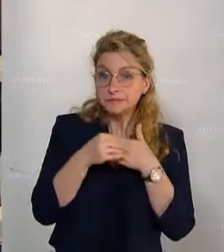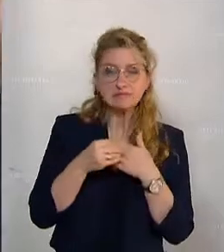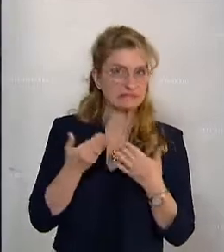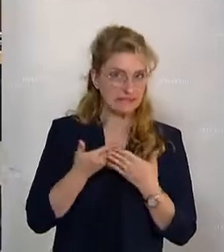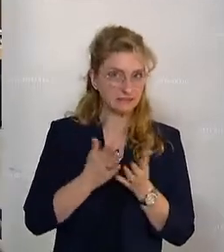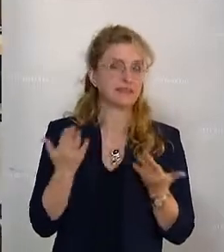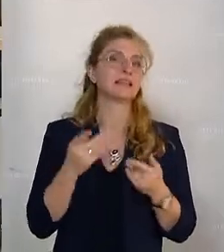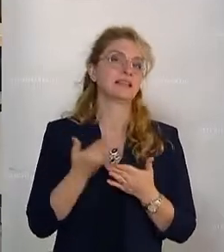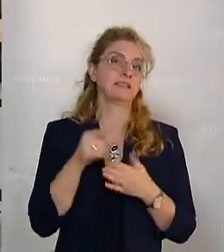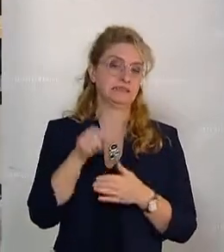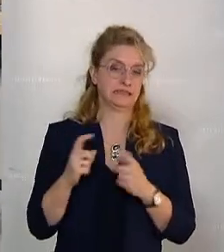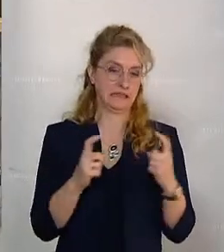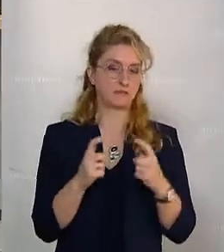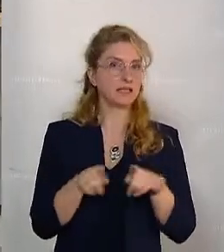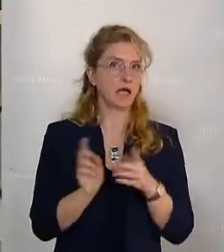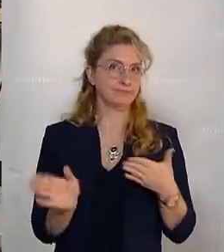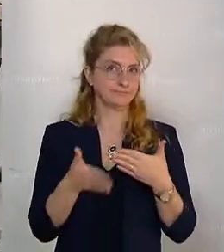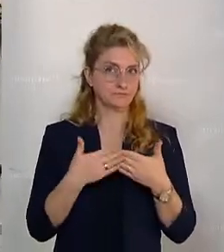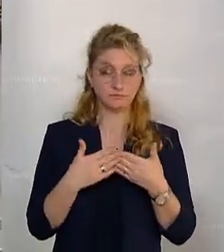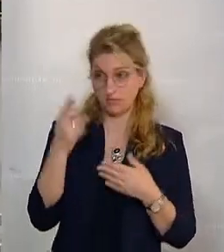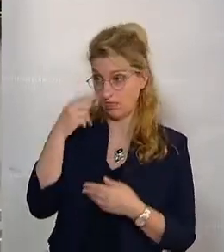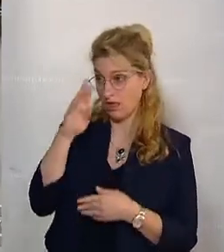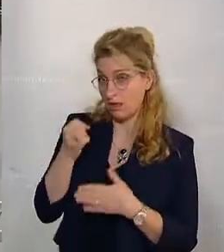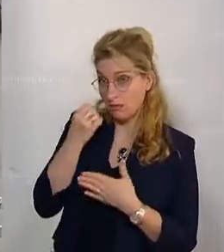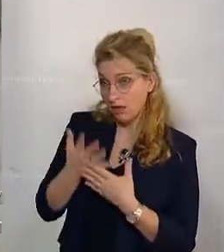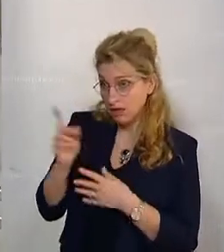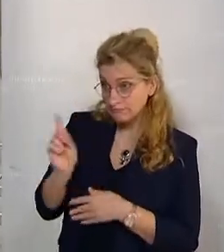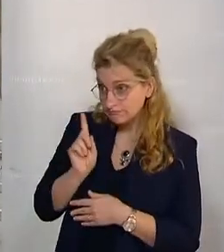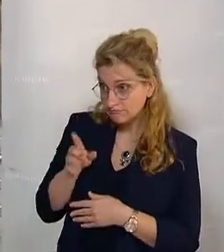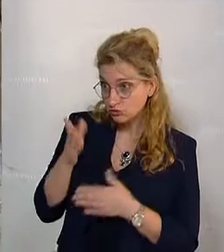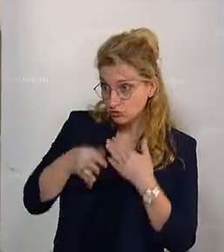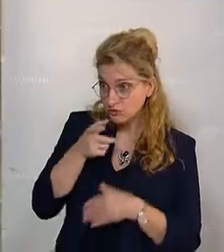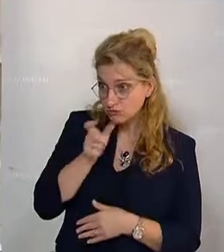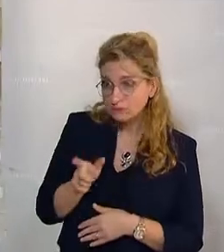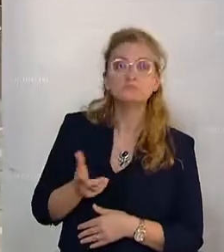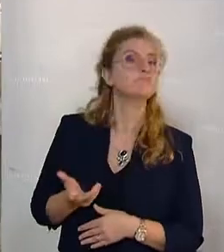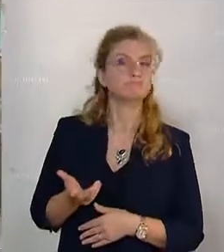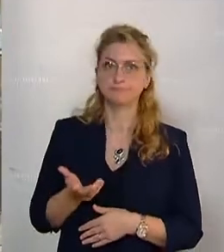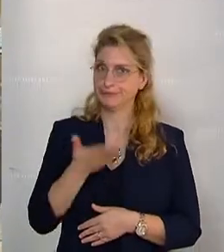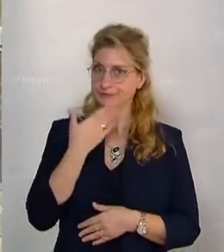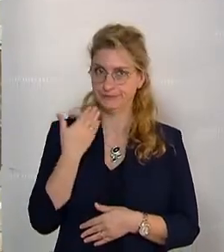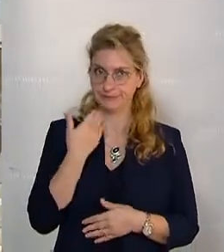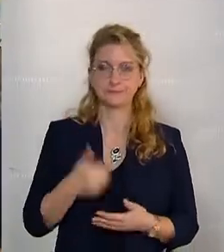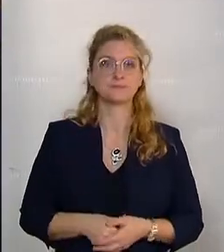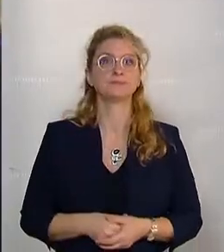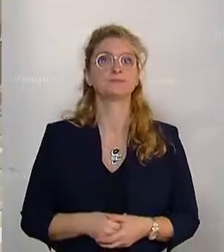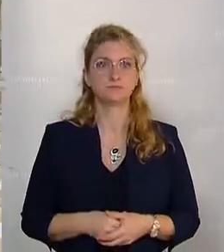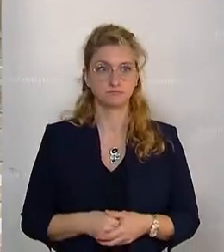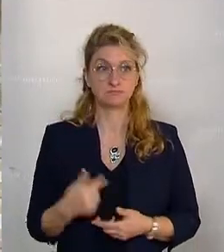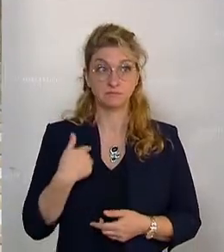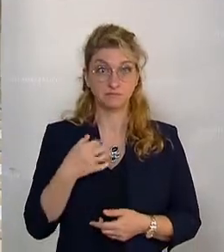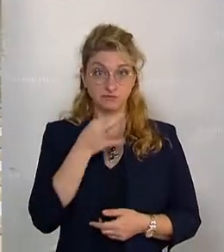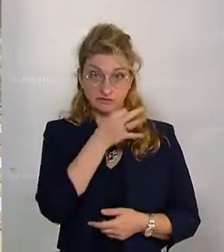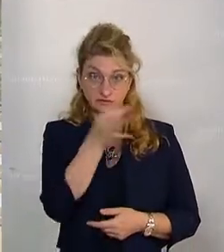Als nächstes kommen wir zum Tagesordnungspunkt 7. Da geht es um die Situation der